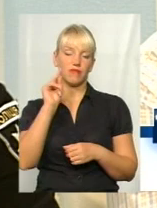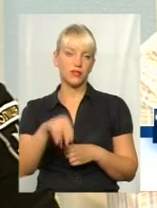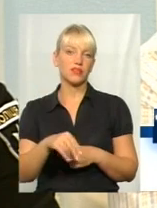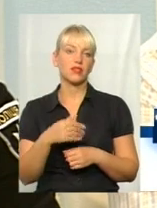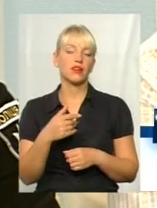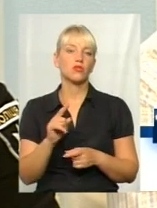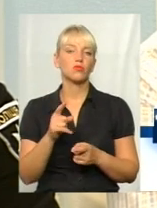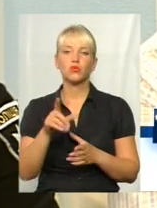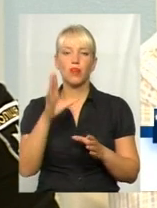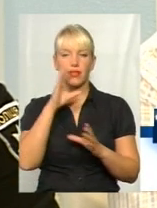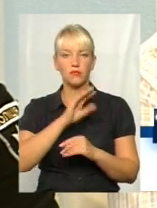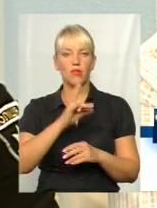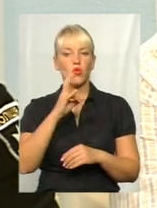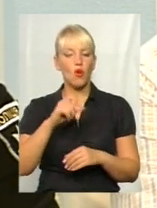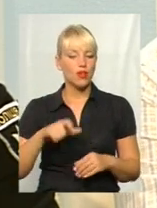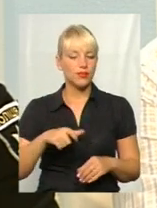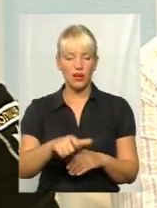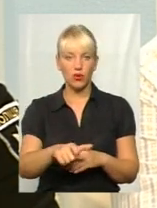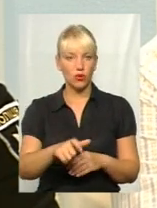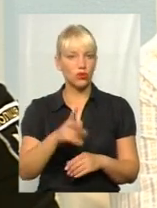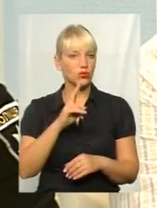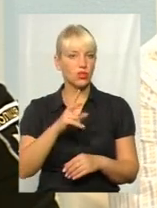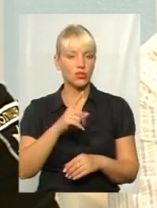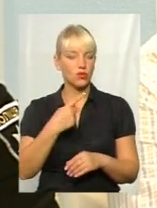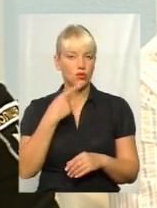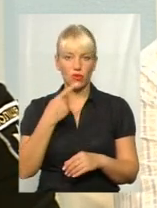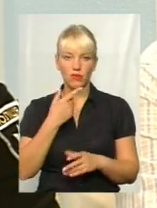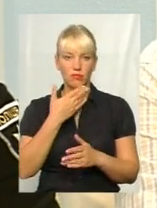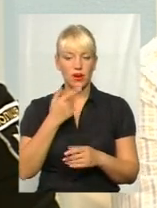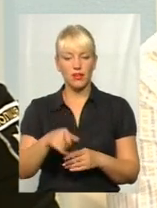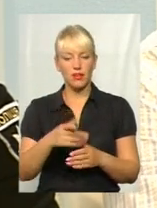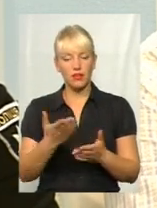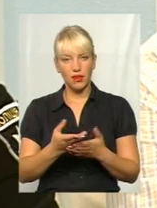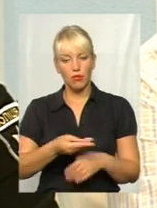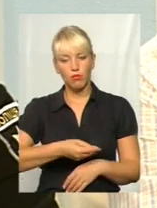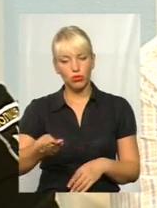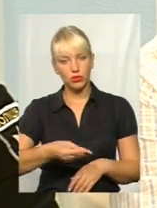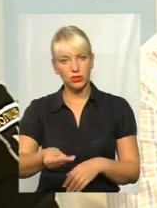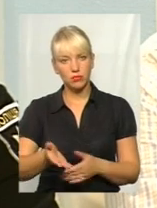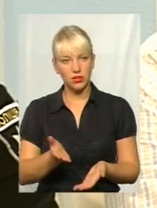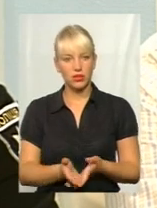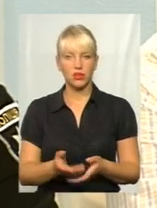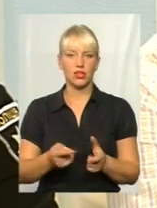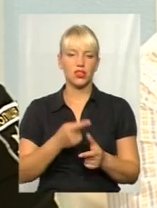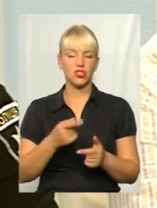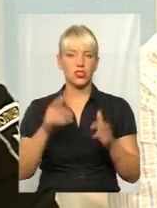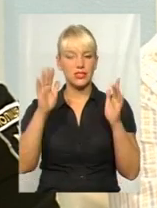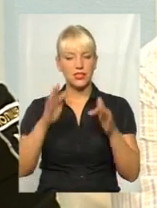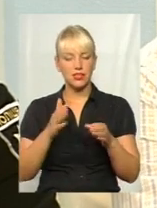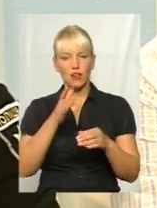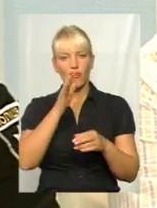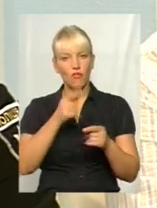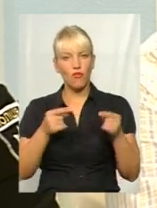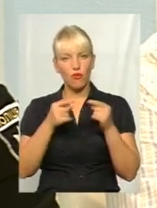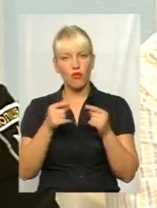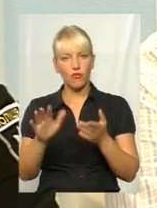вони щось не справились. А на дорогі ніхто не бачить, чи вони посипані вовремя, чи сніг згорнути вовремя, як сказати,